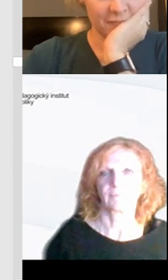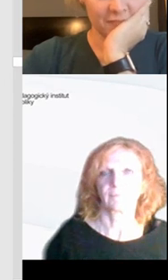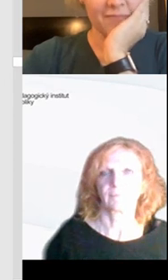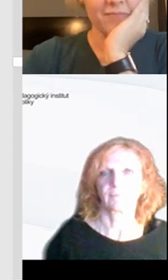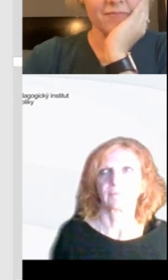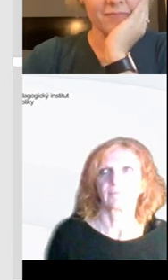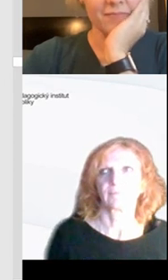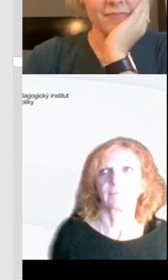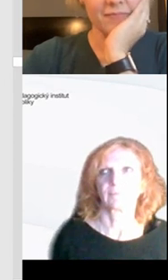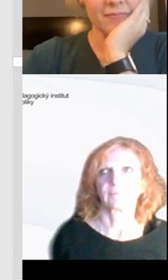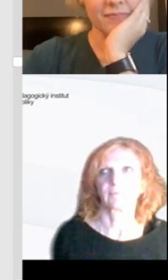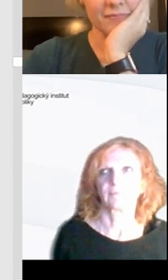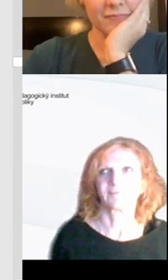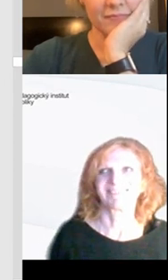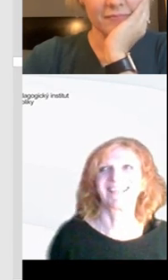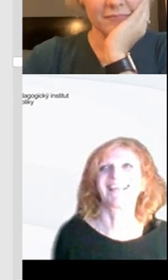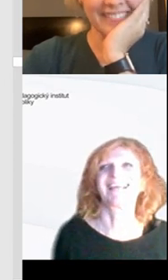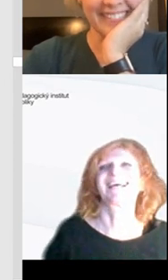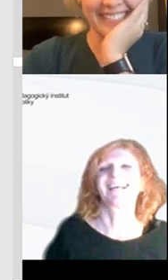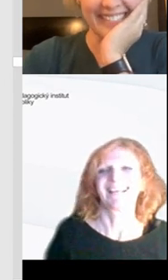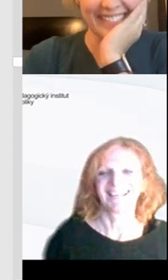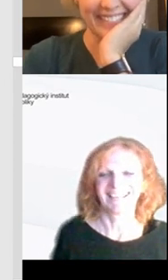strach, aby třeba jsme z toho nebyli moc vyplašení.